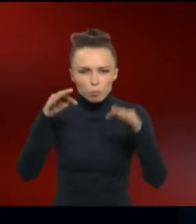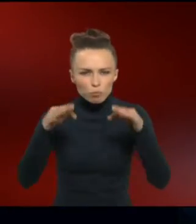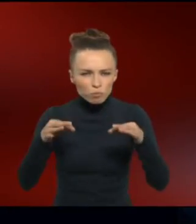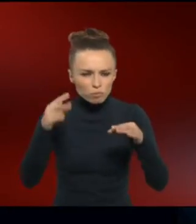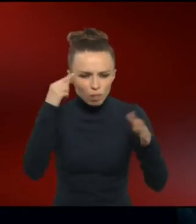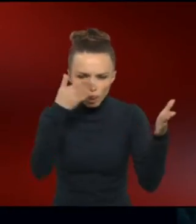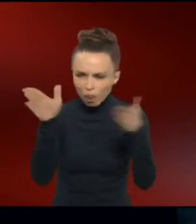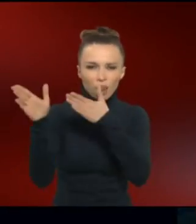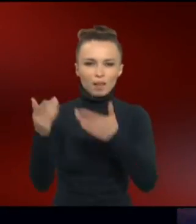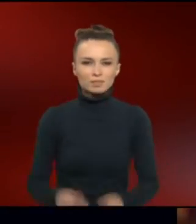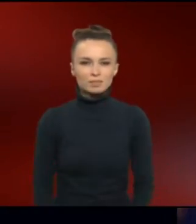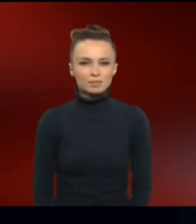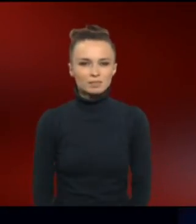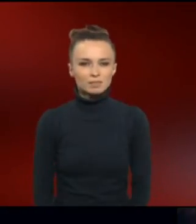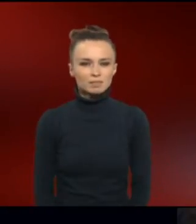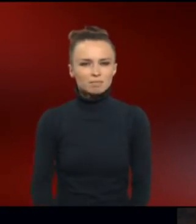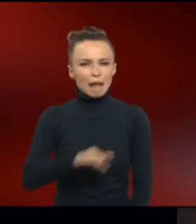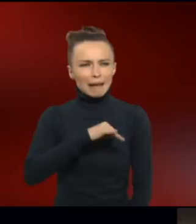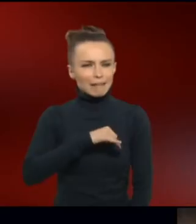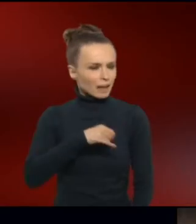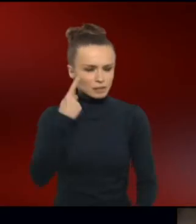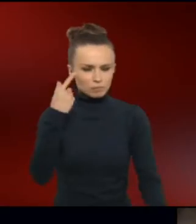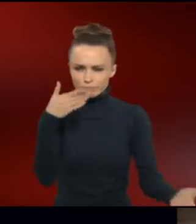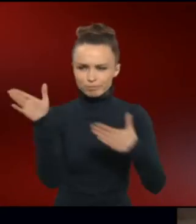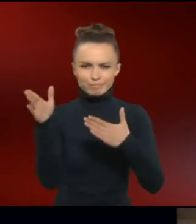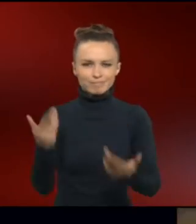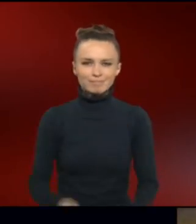unkonzentriert. Er scheint das Interesse zu verlieren.